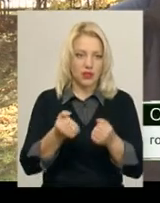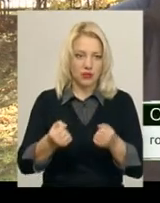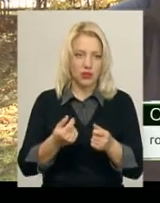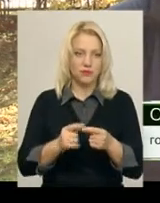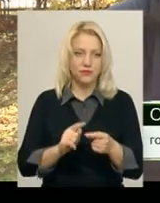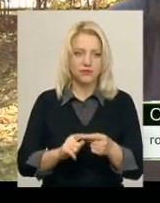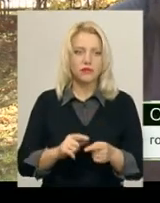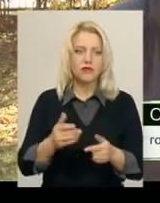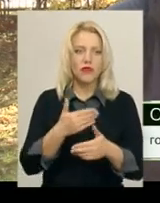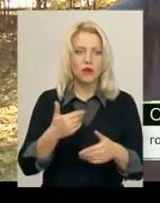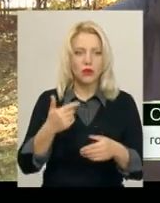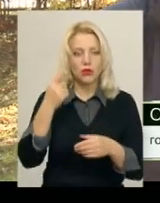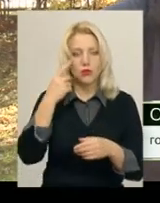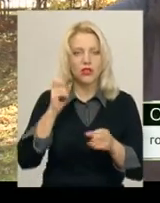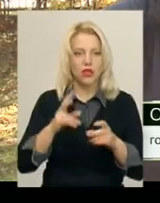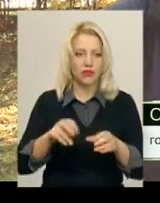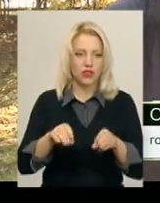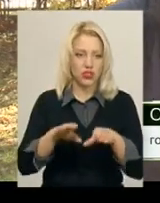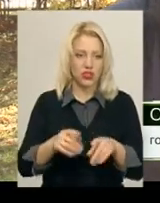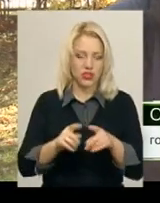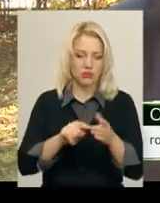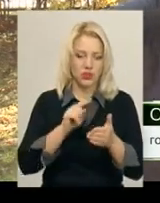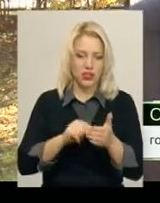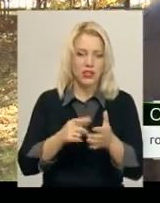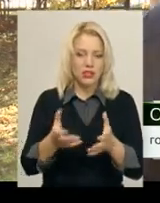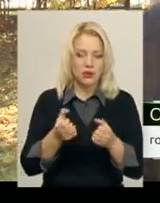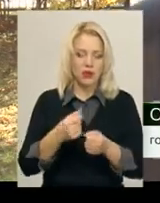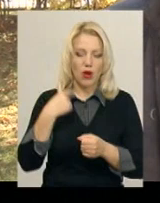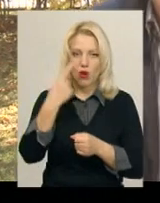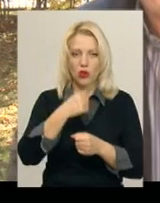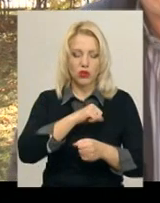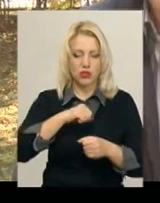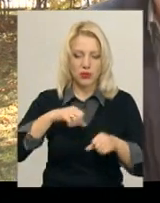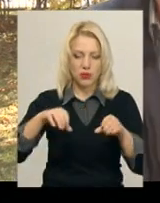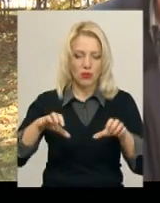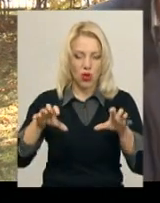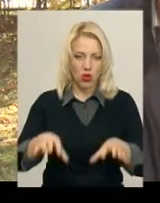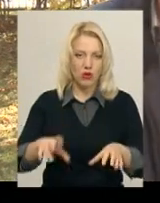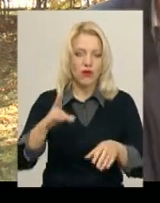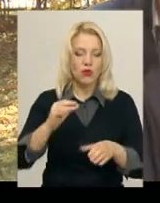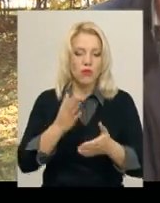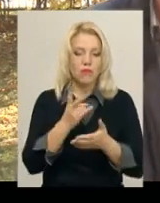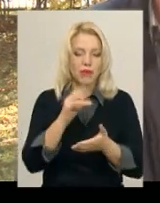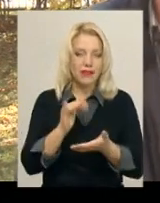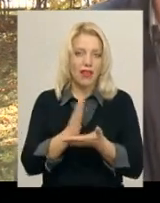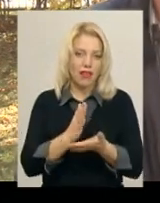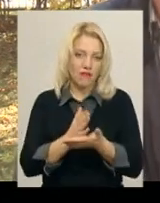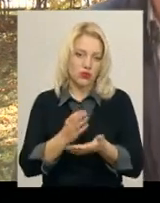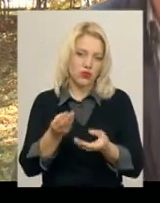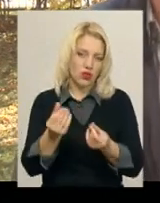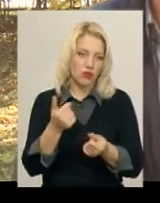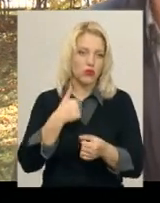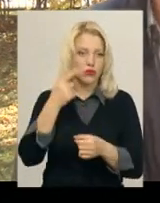можемо підтримати фінансово, як вирішує депутат. Це не приймає одноосібна голова це рішення, але при наявності коштів, я думаю, ці питання ми теж